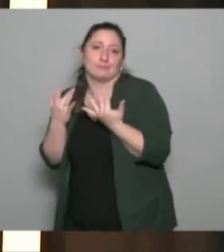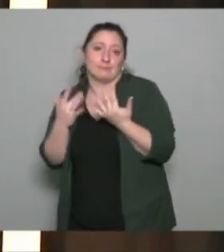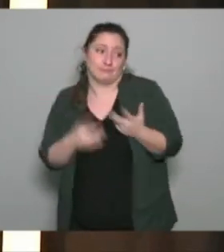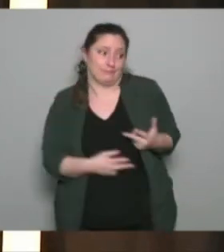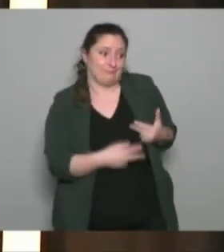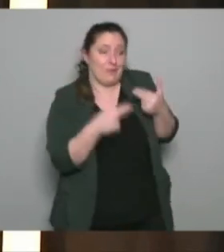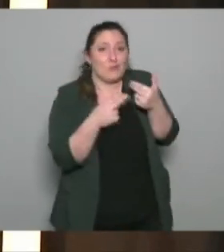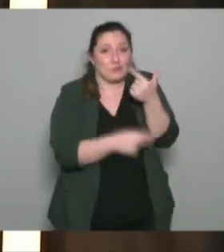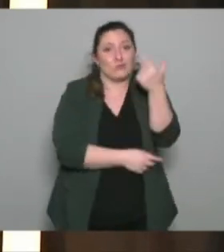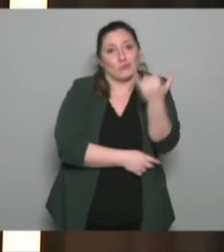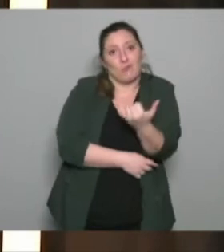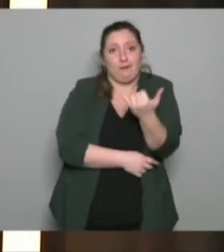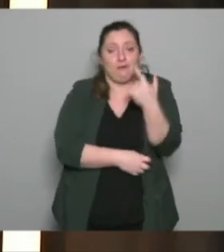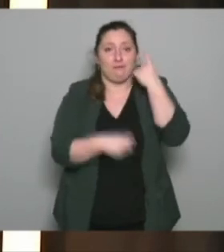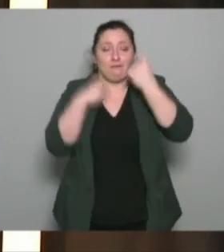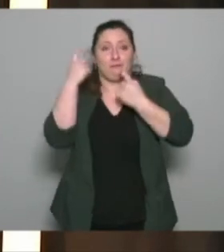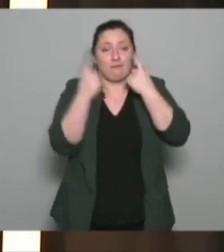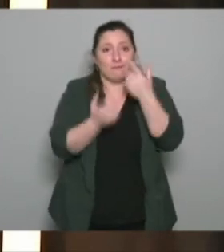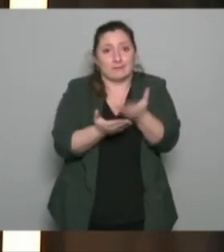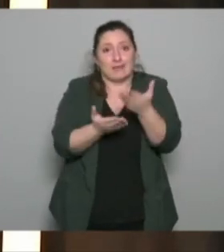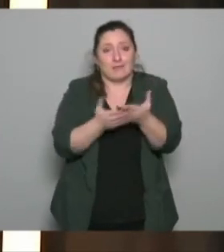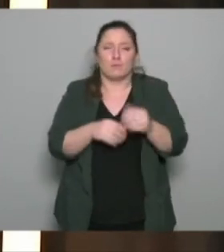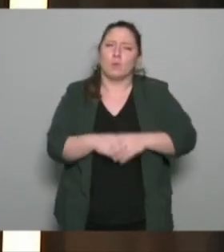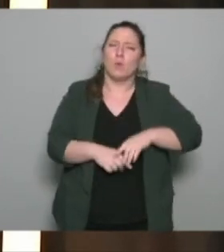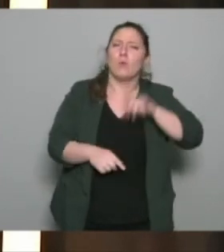et puis je crois qu'on a aussi constaté un glissement